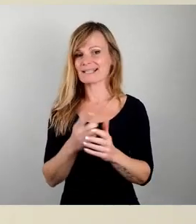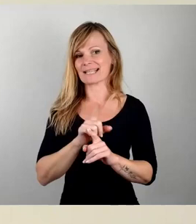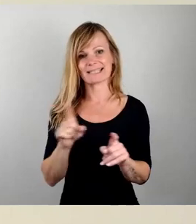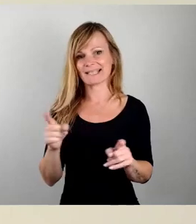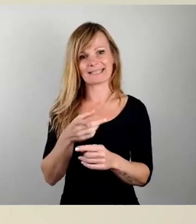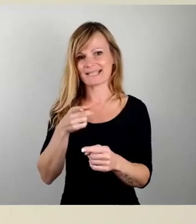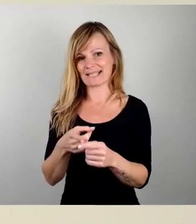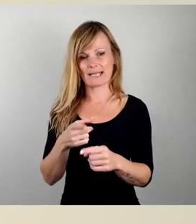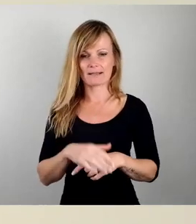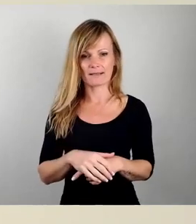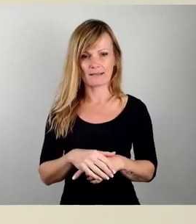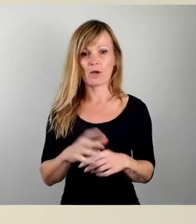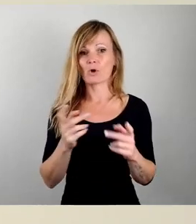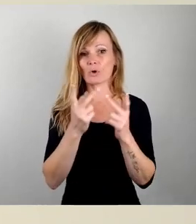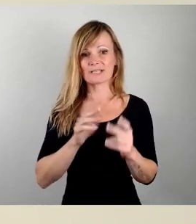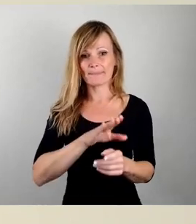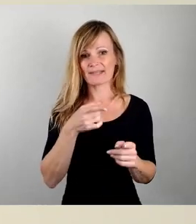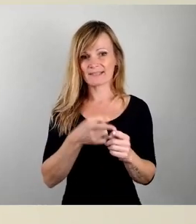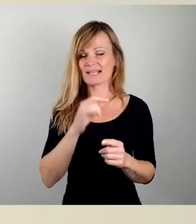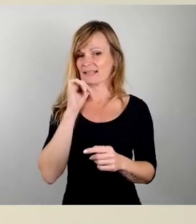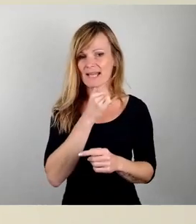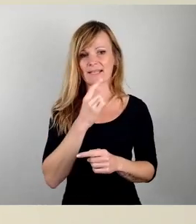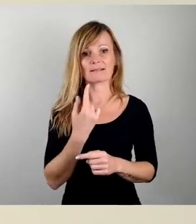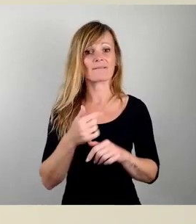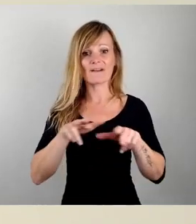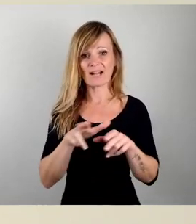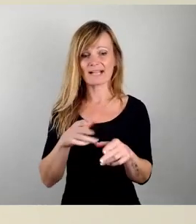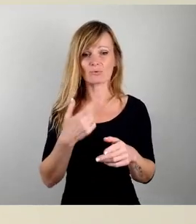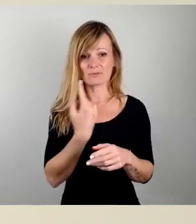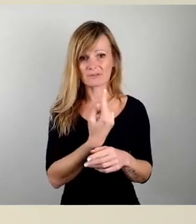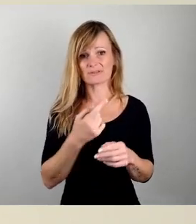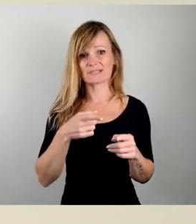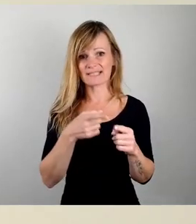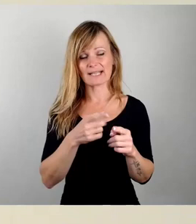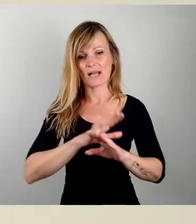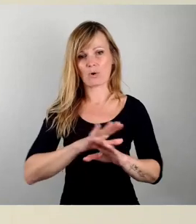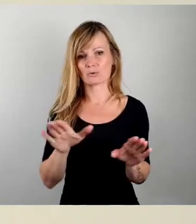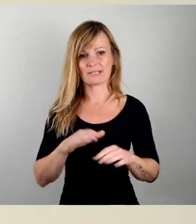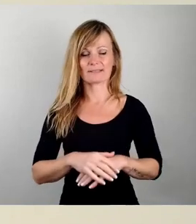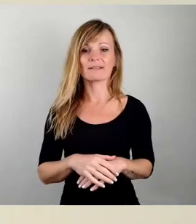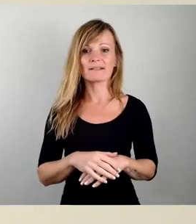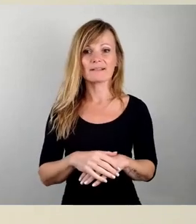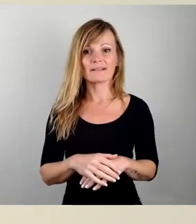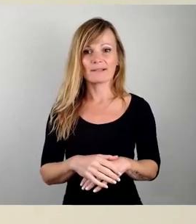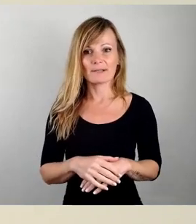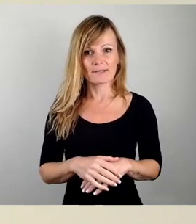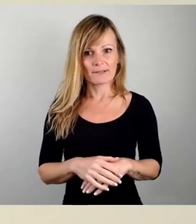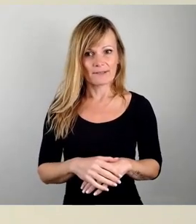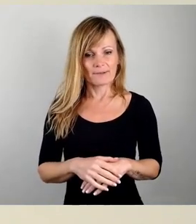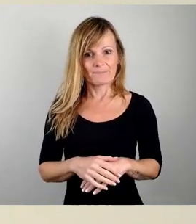des Konzeptes, ist auch nicht Ziel des Verwaltungshandelns. Es geht nicht um eine unmittelbare oder pauschalisierte